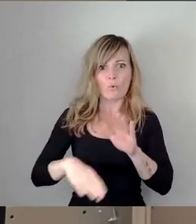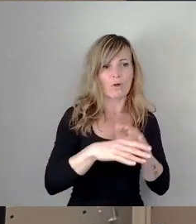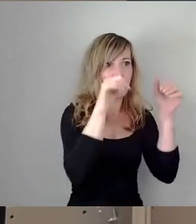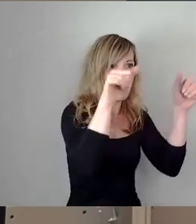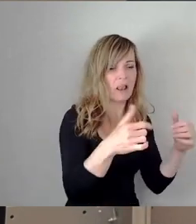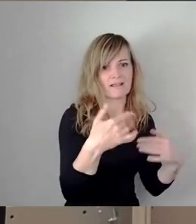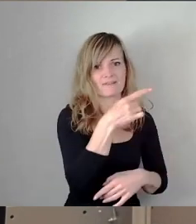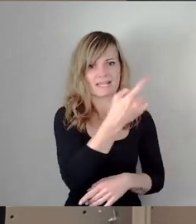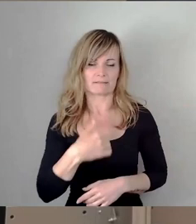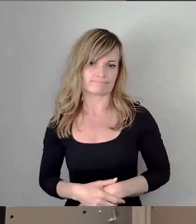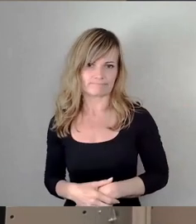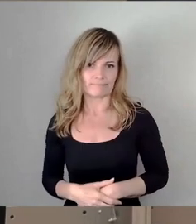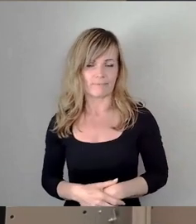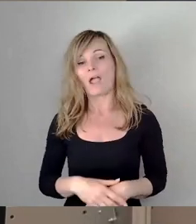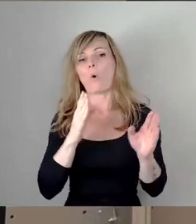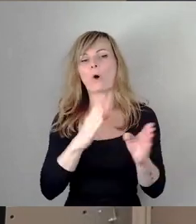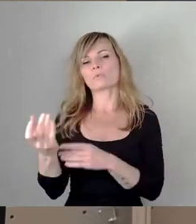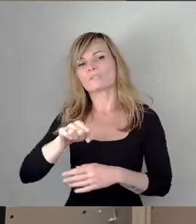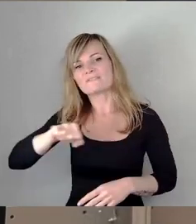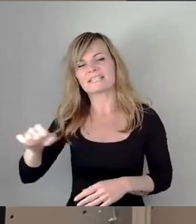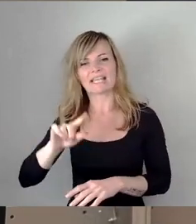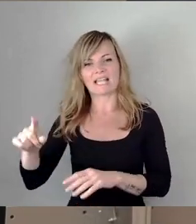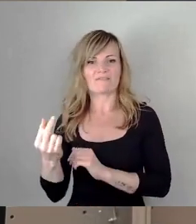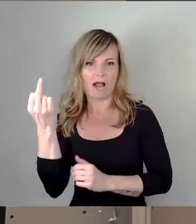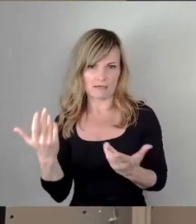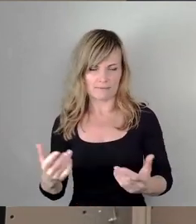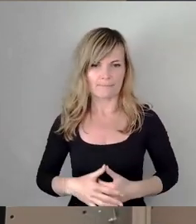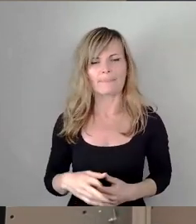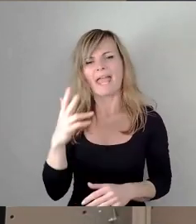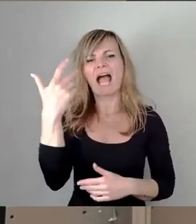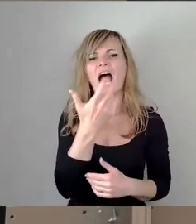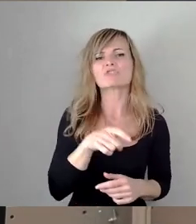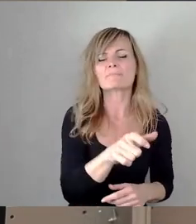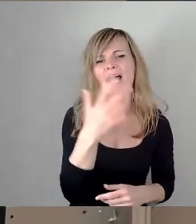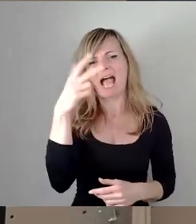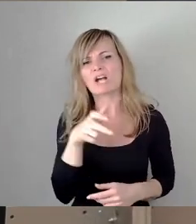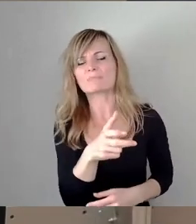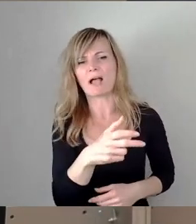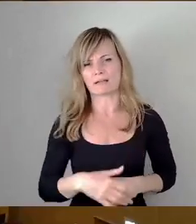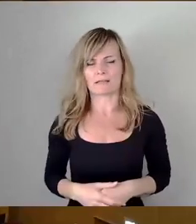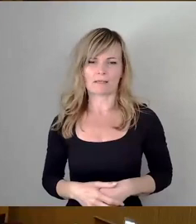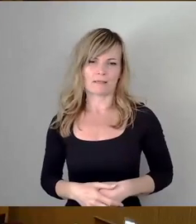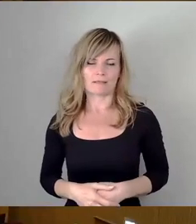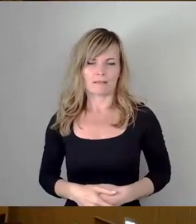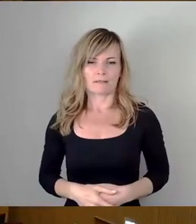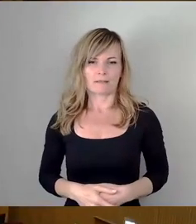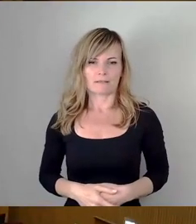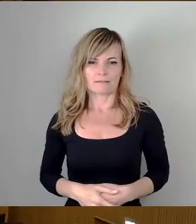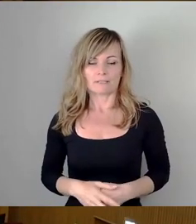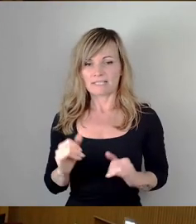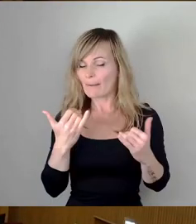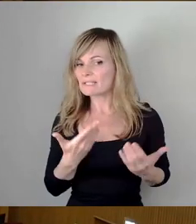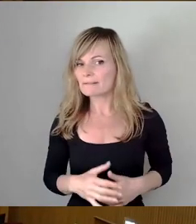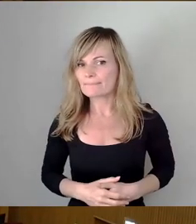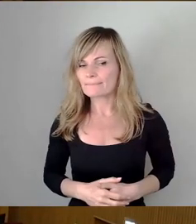Ordnungswidrig as fuck. Ich hoffe, Eva Jeniken hat Ralf Lüps schon von der Kette gelassen. Ja, bitte. Bitte